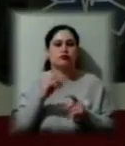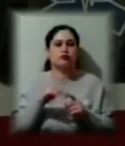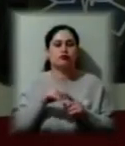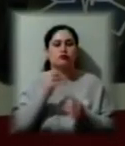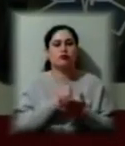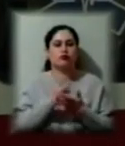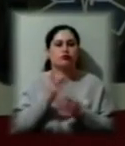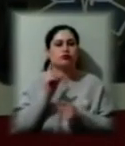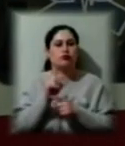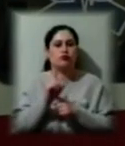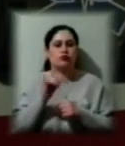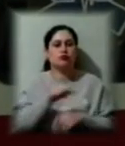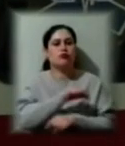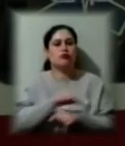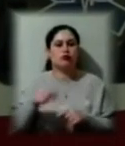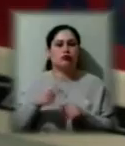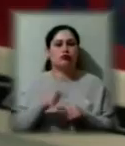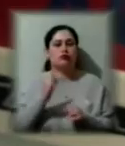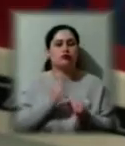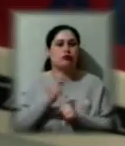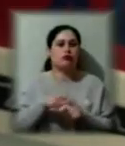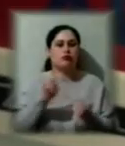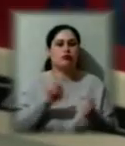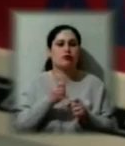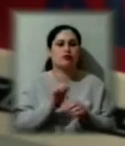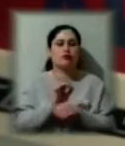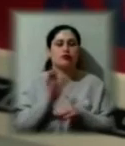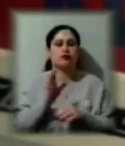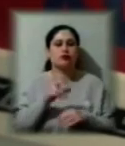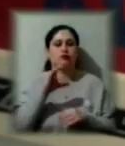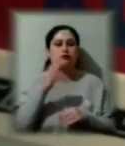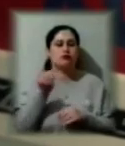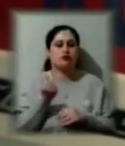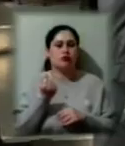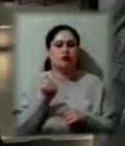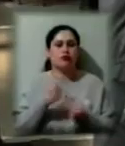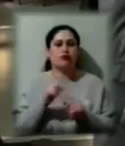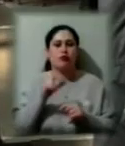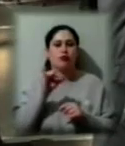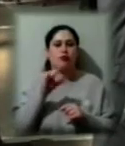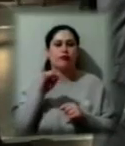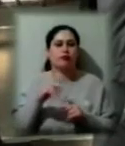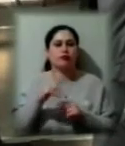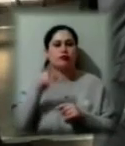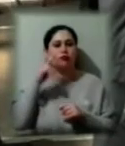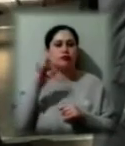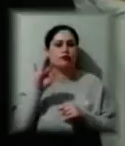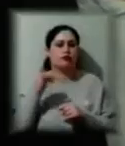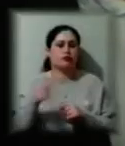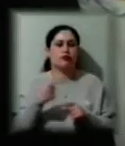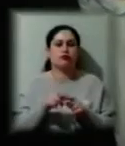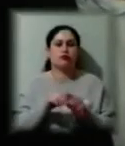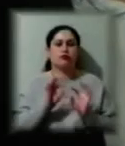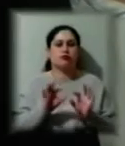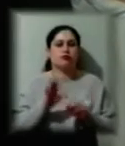за кордону, двигун на цю машину виговляють у Сполучених Штатах, а комплектуючі в Китаї, додає чоловік. В другої машині,